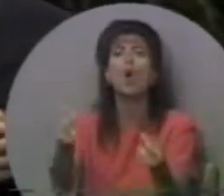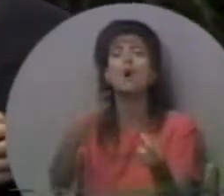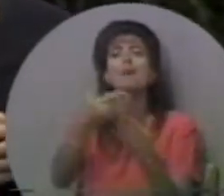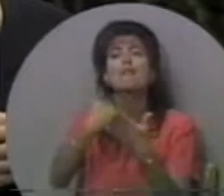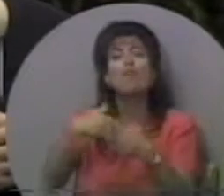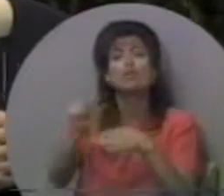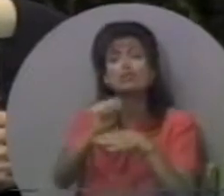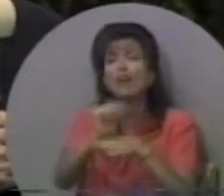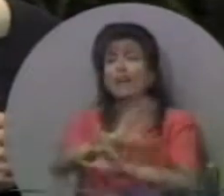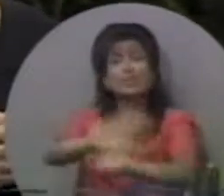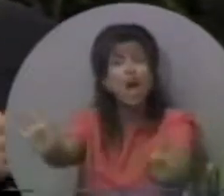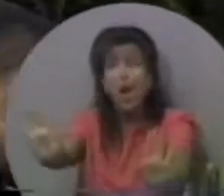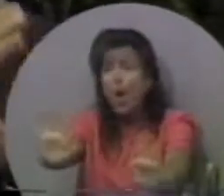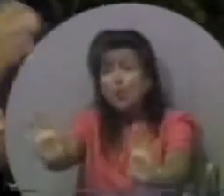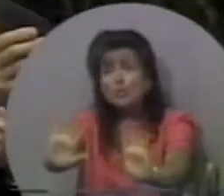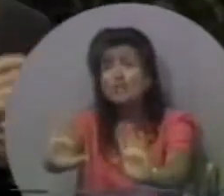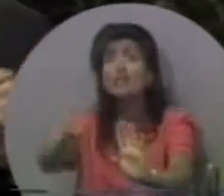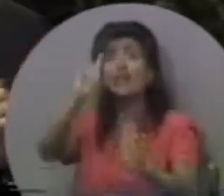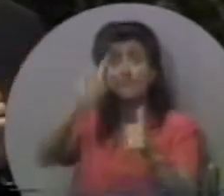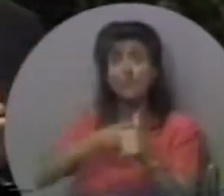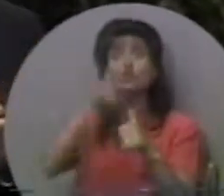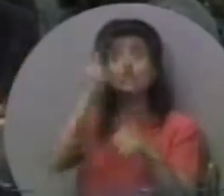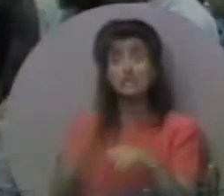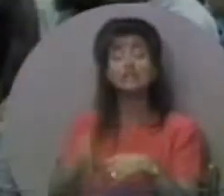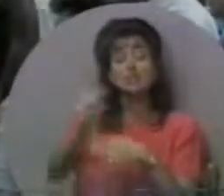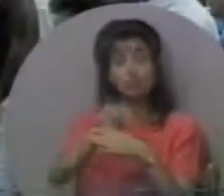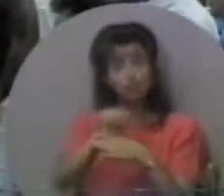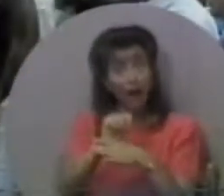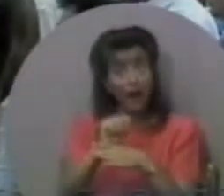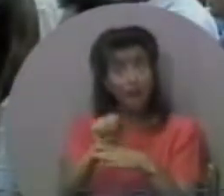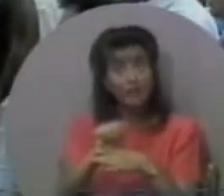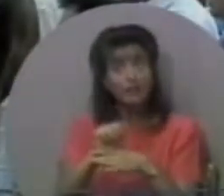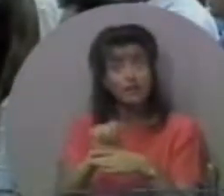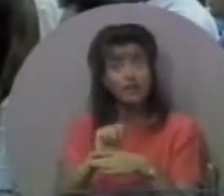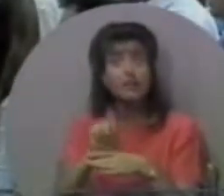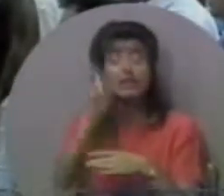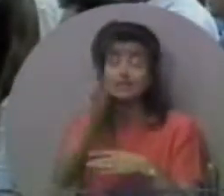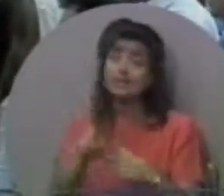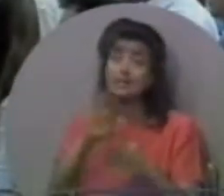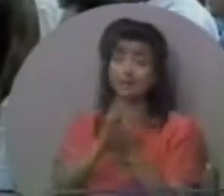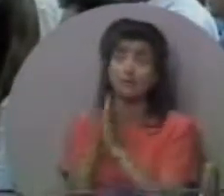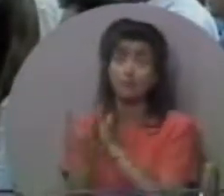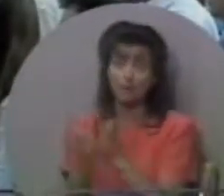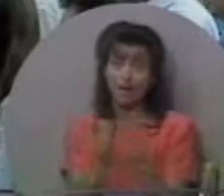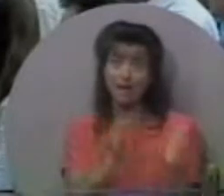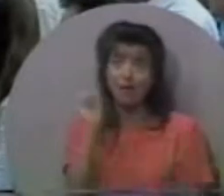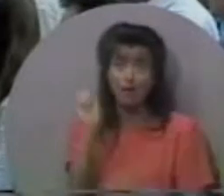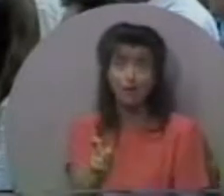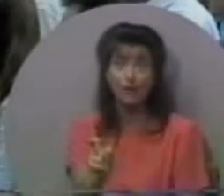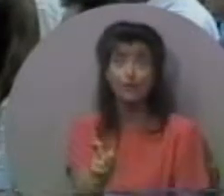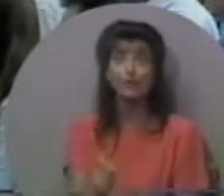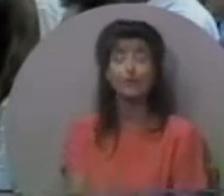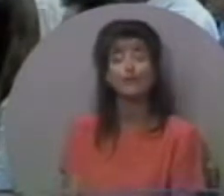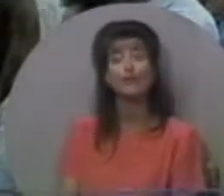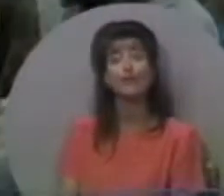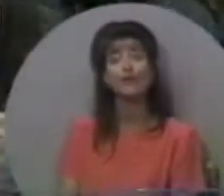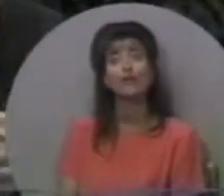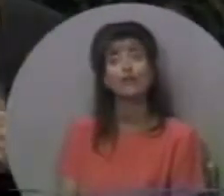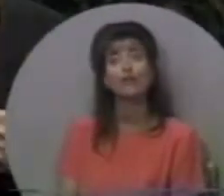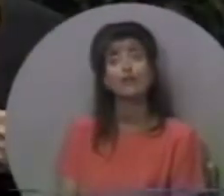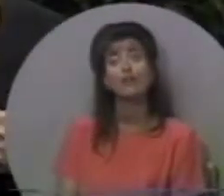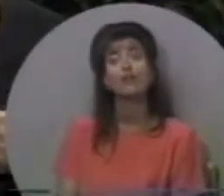не дозволяйте своїм людям їхати до тих пір, поки вони не будуть треновані. Вони потребують тренування. Вони потребують бути підготовленими.